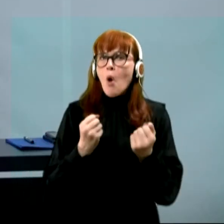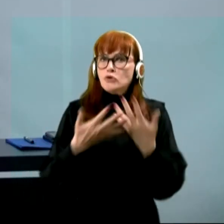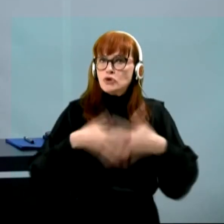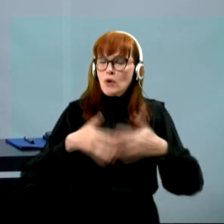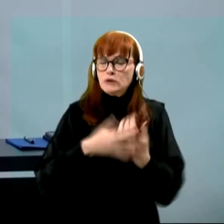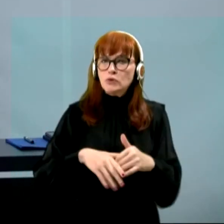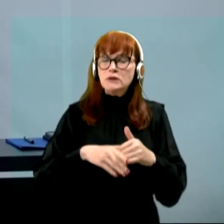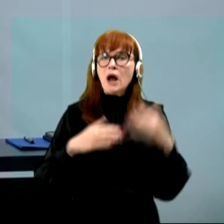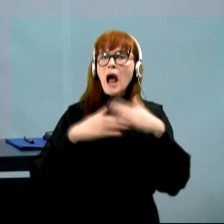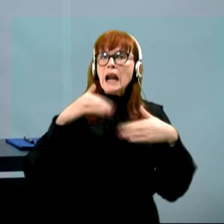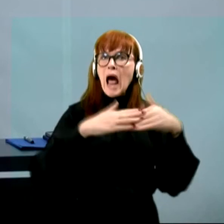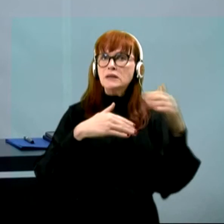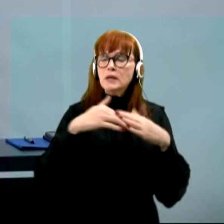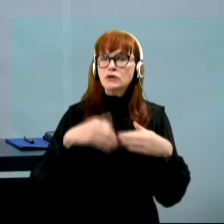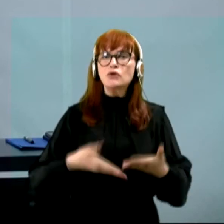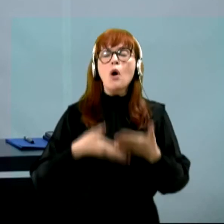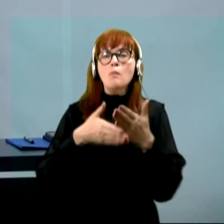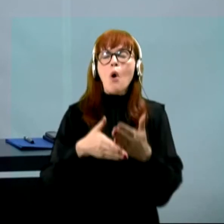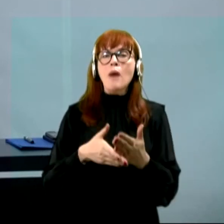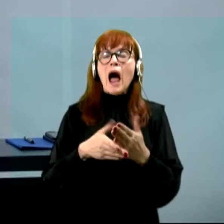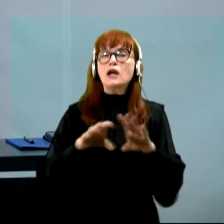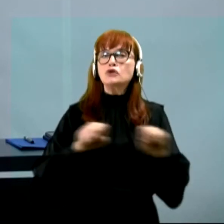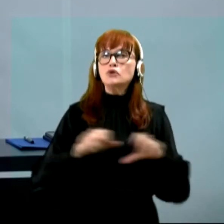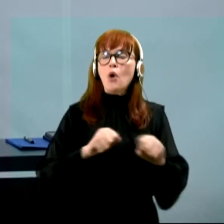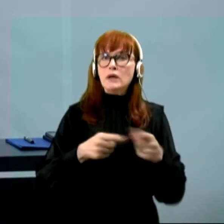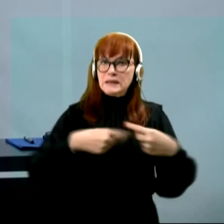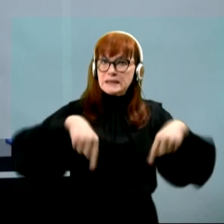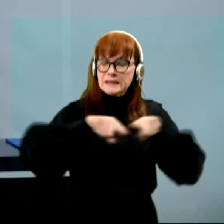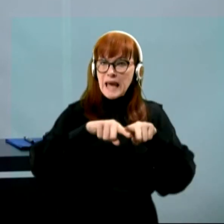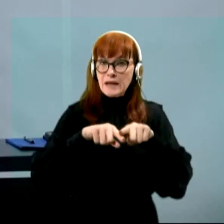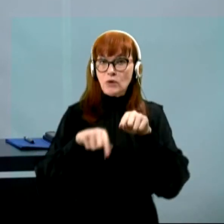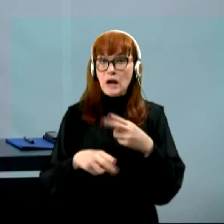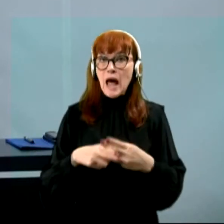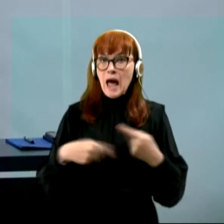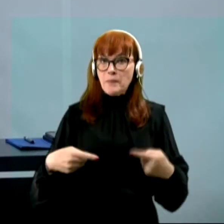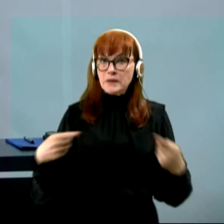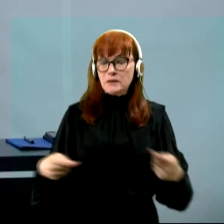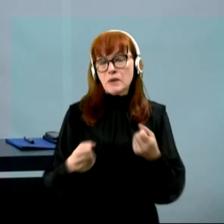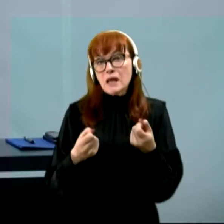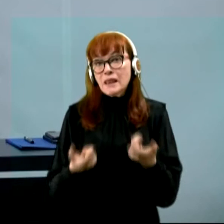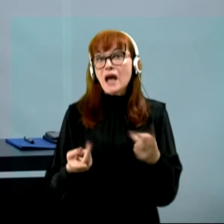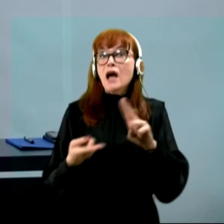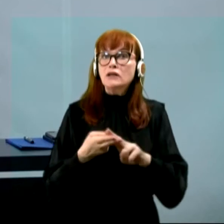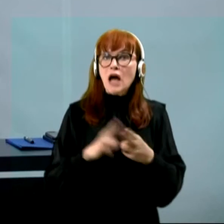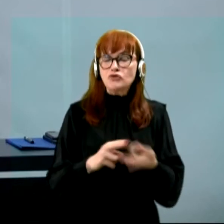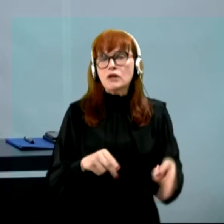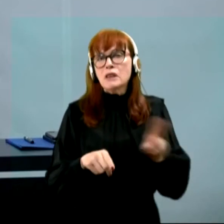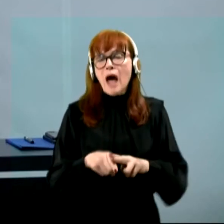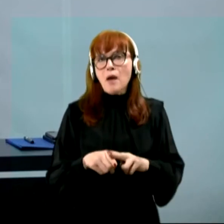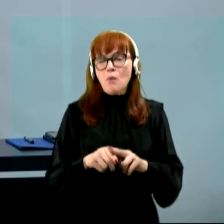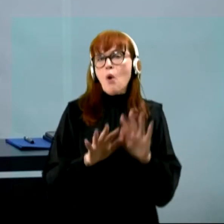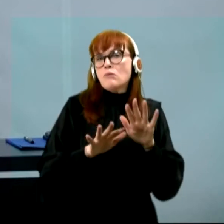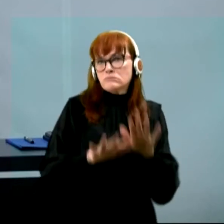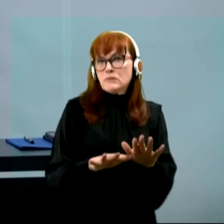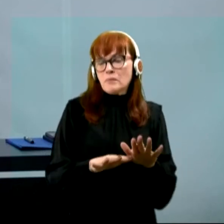gradbeništva ter pomagali storitvenemu sektorju, ki ga epidemija na nek način najbolj napada.